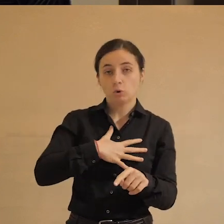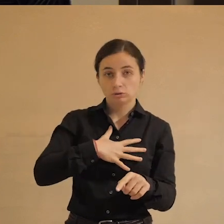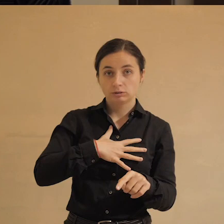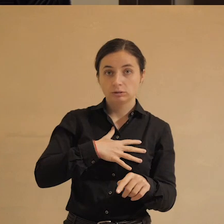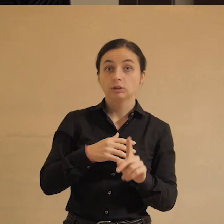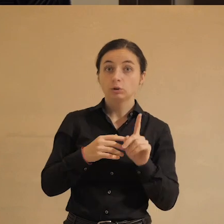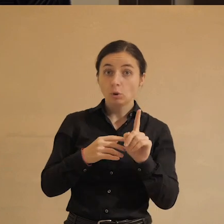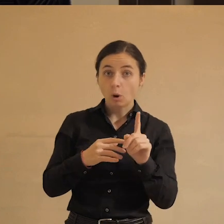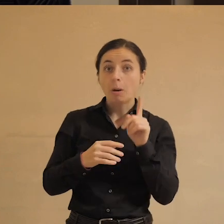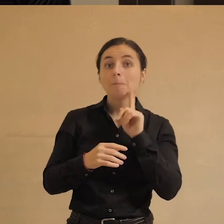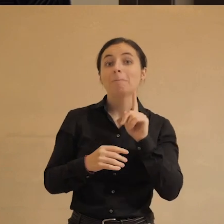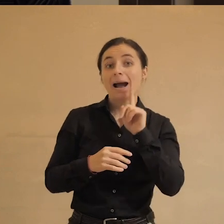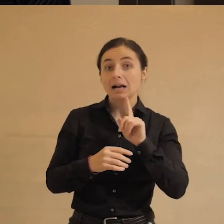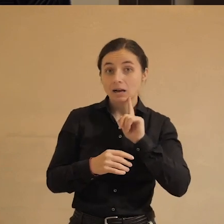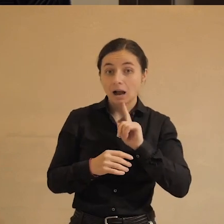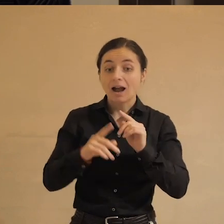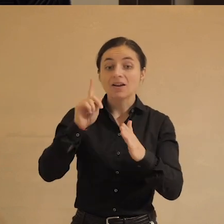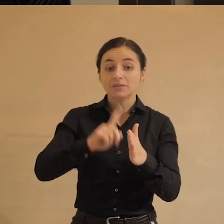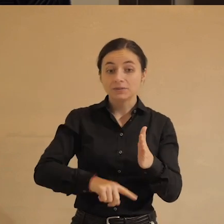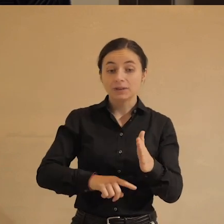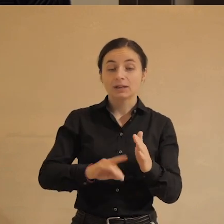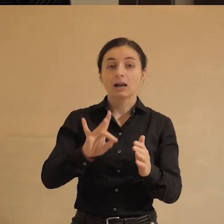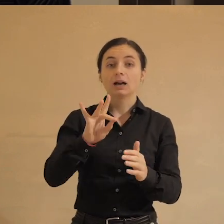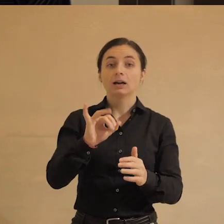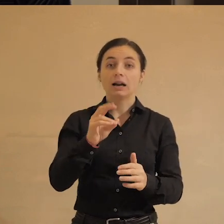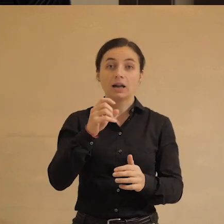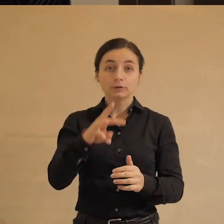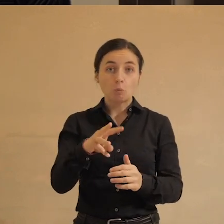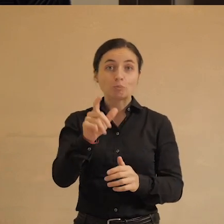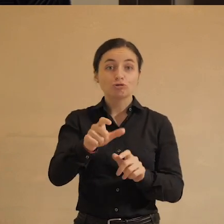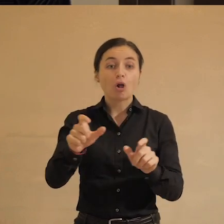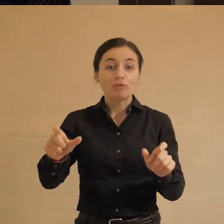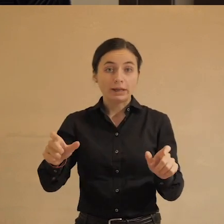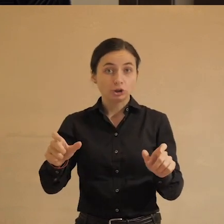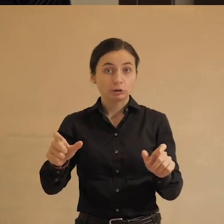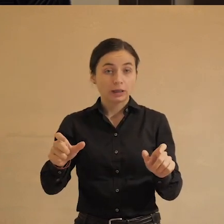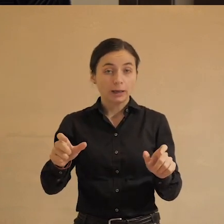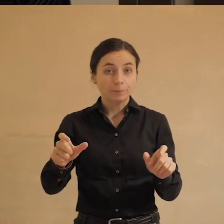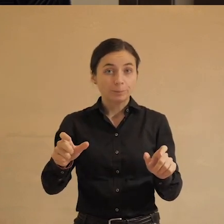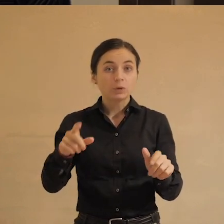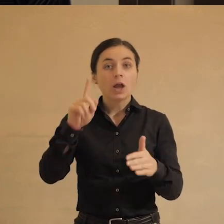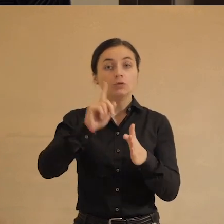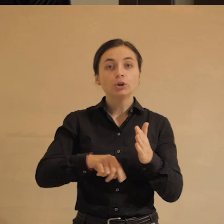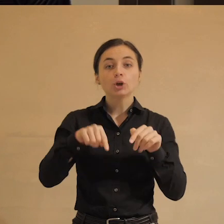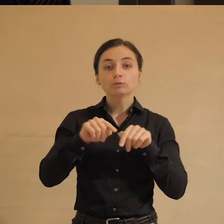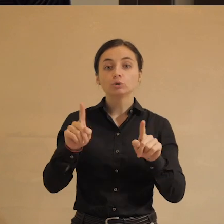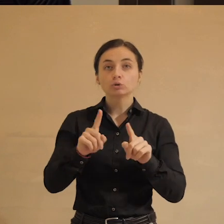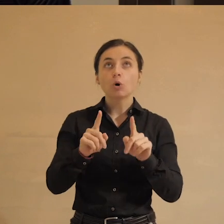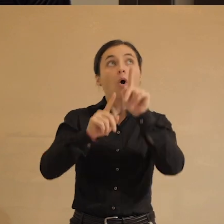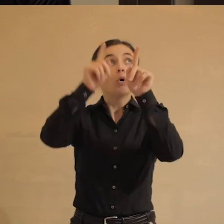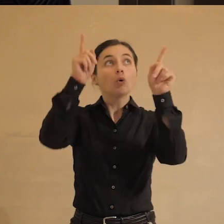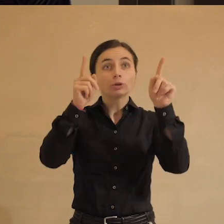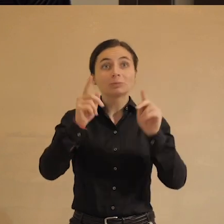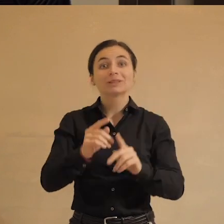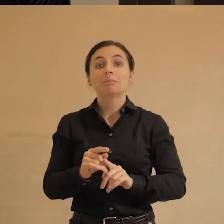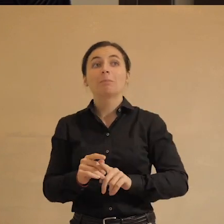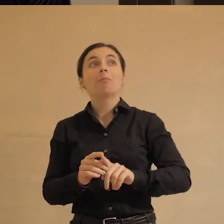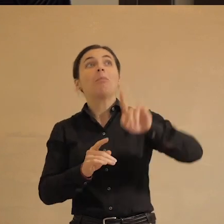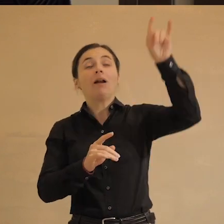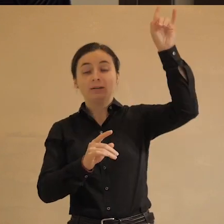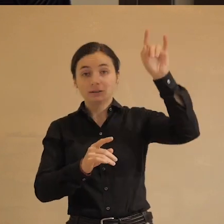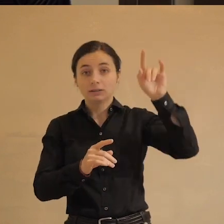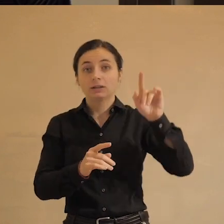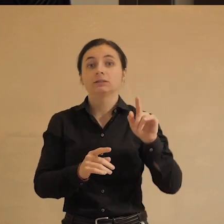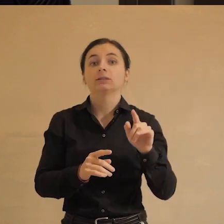целом все-таки пока вера в разум человеческий, вера в то, что мы в космос полетели, еще что-нибудь тоже